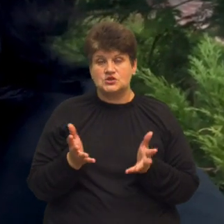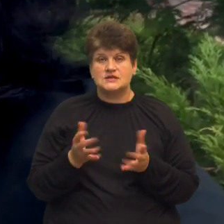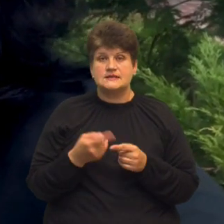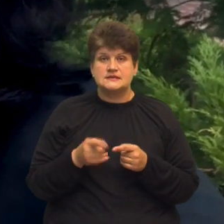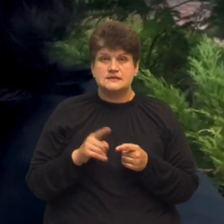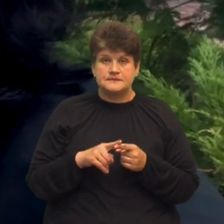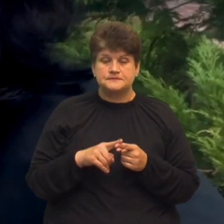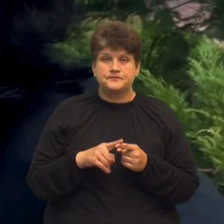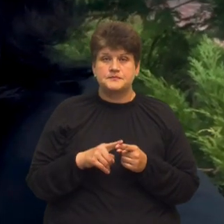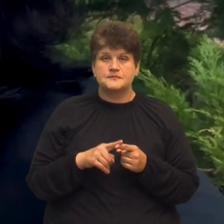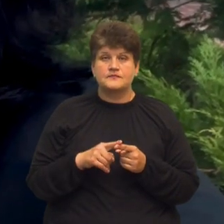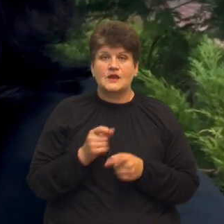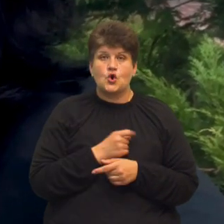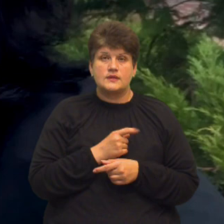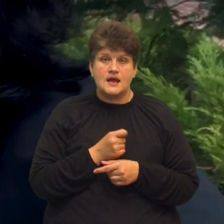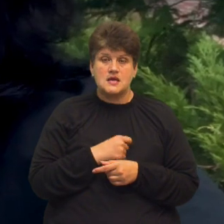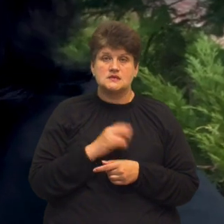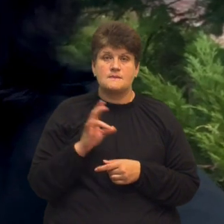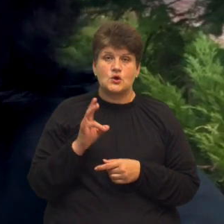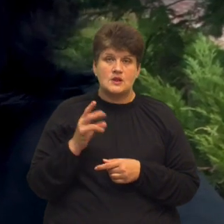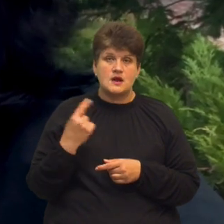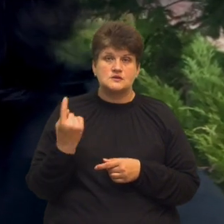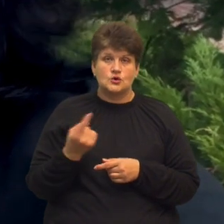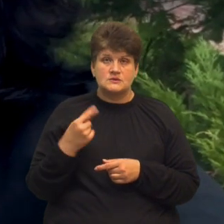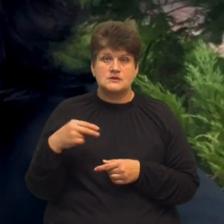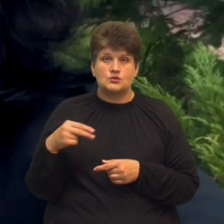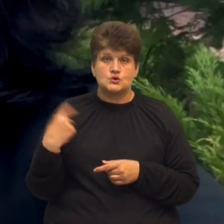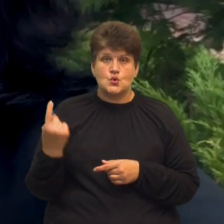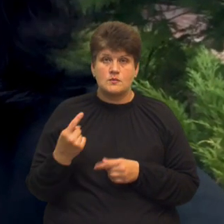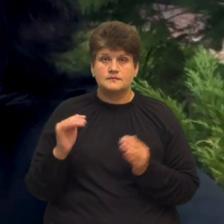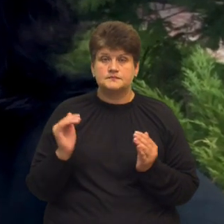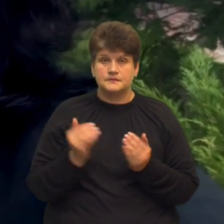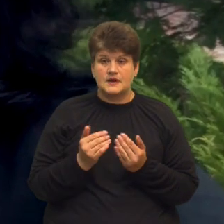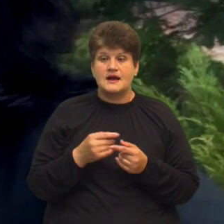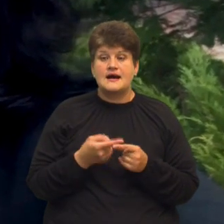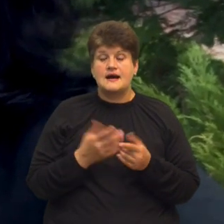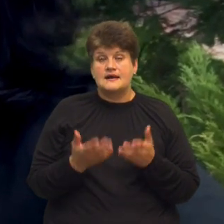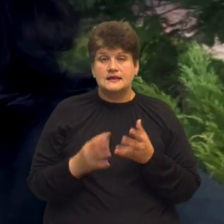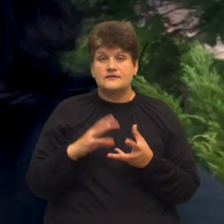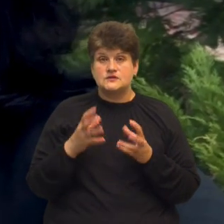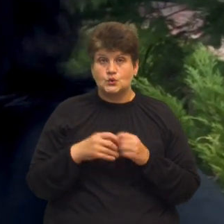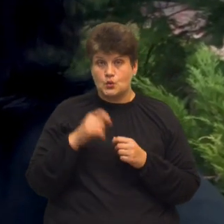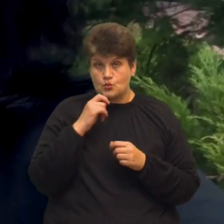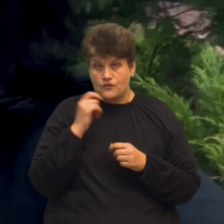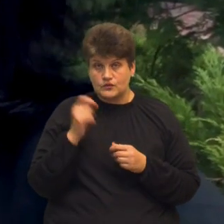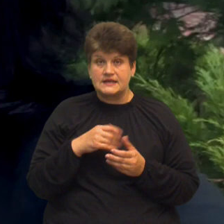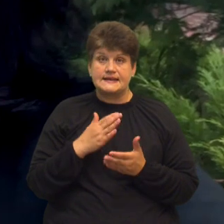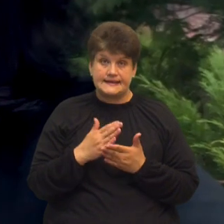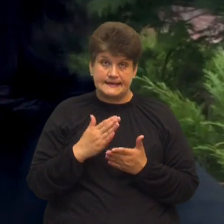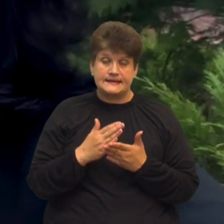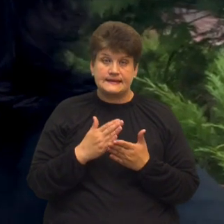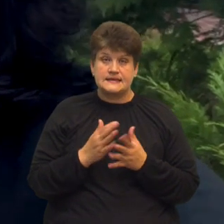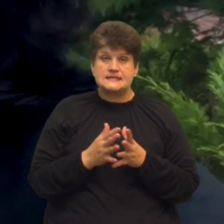зменшилось Одеська, Миколаївська, Херсонська, Запорожська області. Але в цілому в Україні є тенденція на